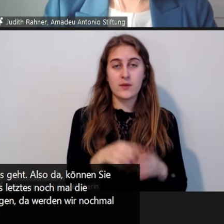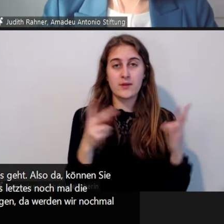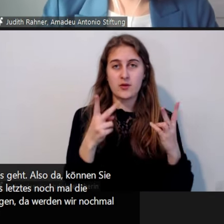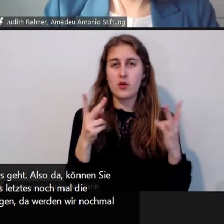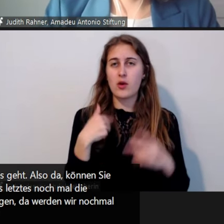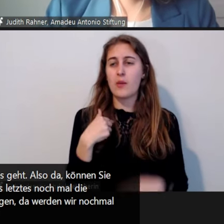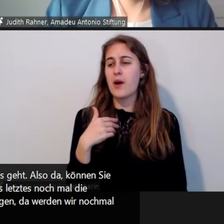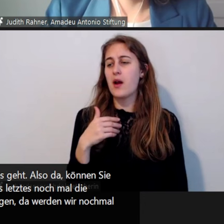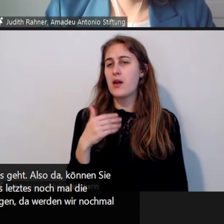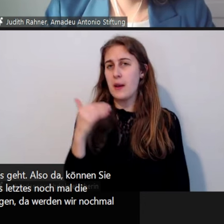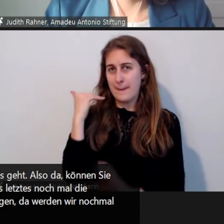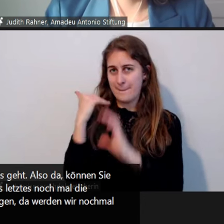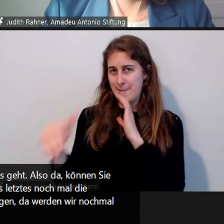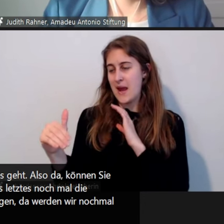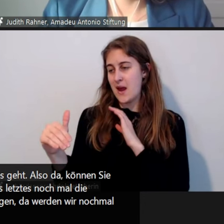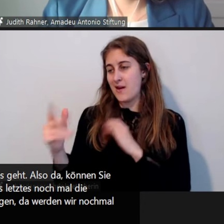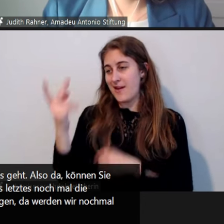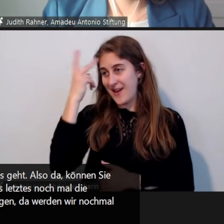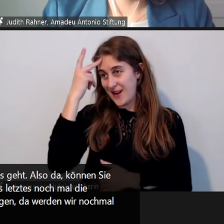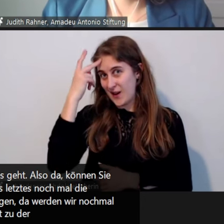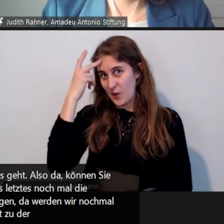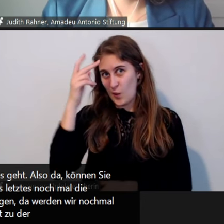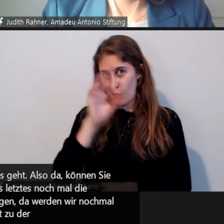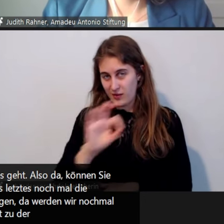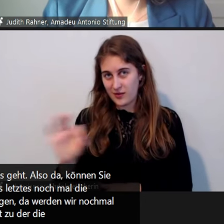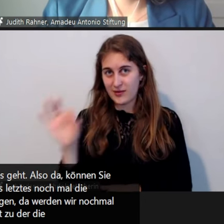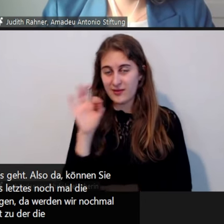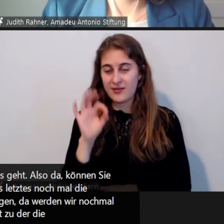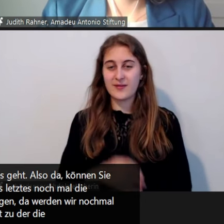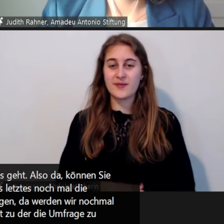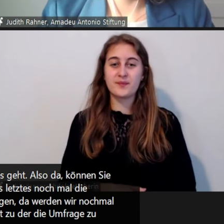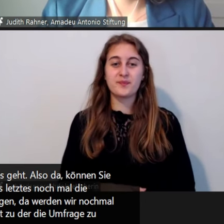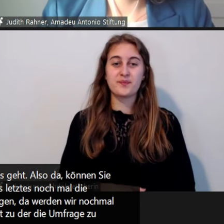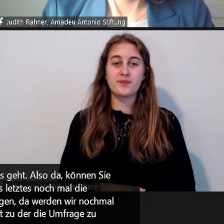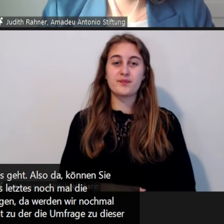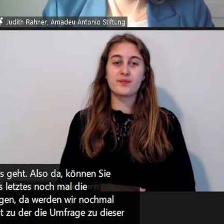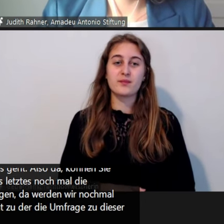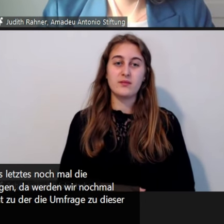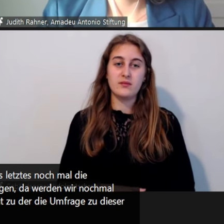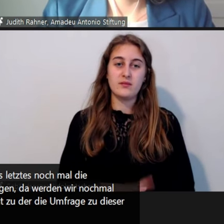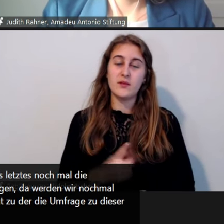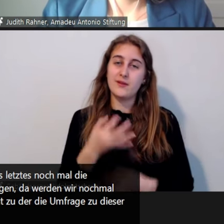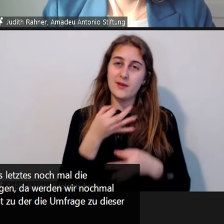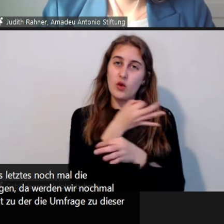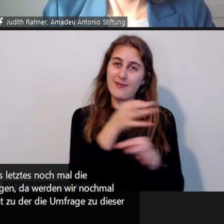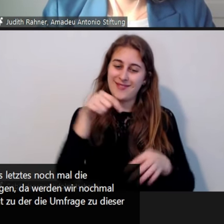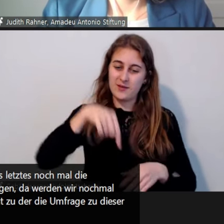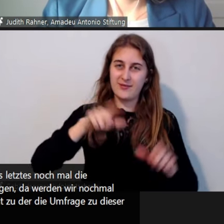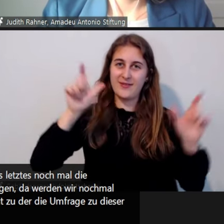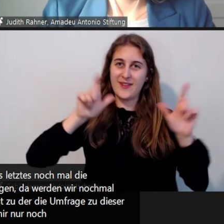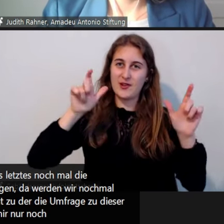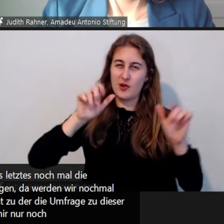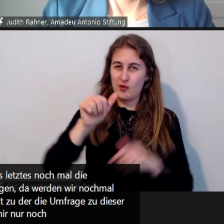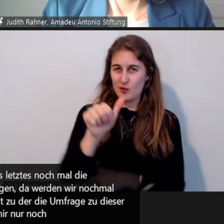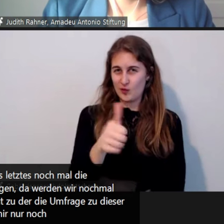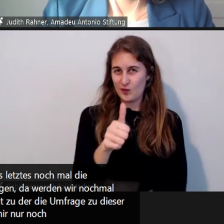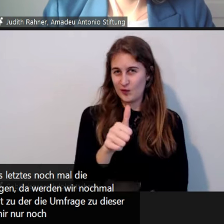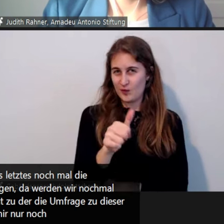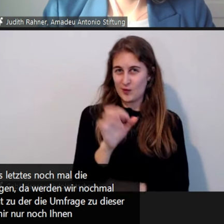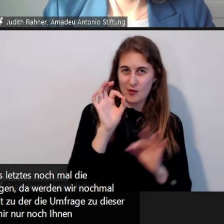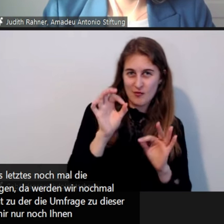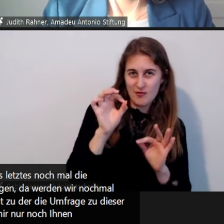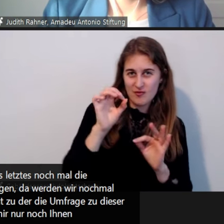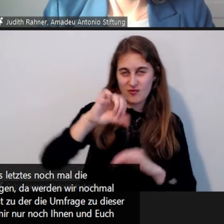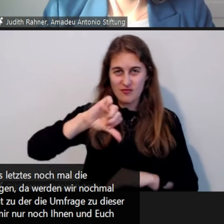oder gleich haben wir nochmal den Link im Chat zu der, die Umfrage zu dieser Veranstaltung heute. Ja, und dann bleibt mir nur noch Ihnen